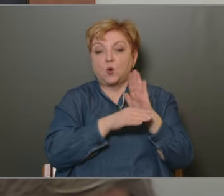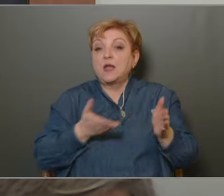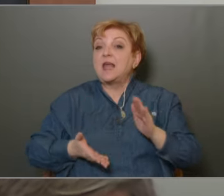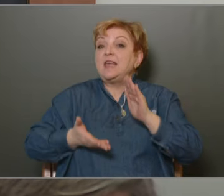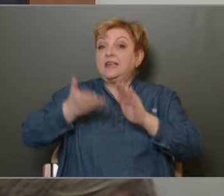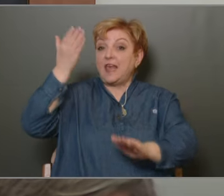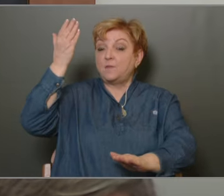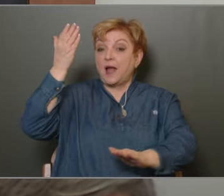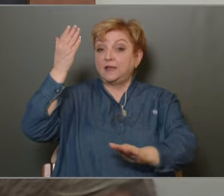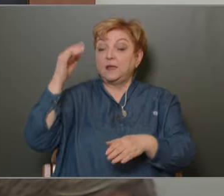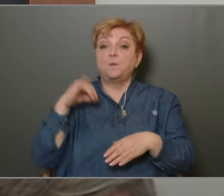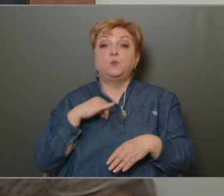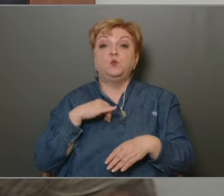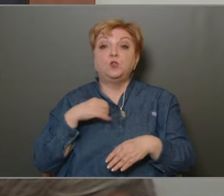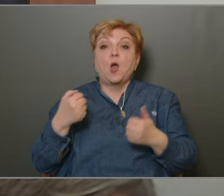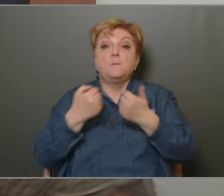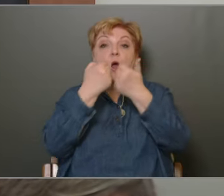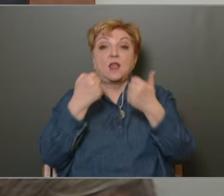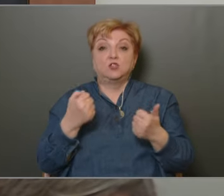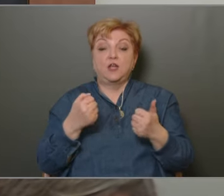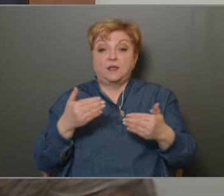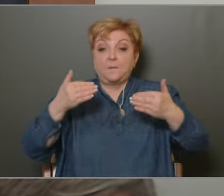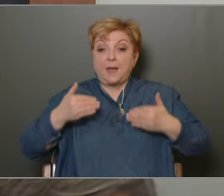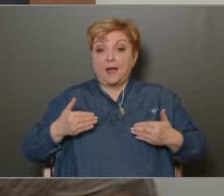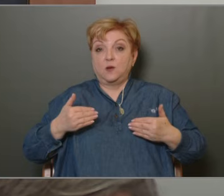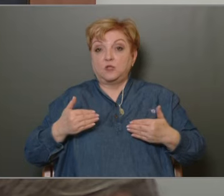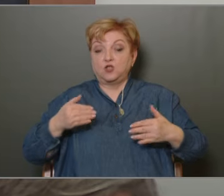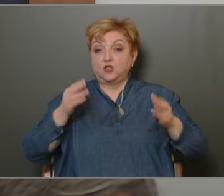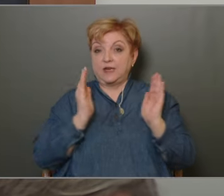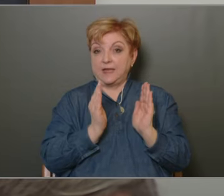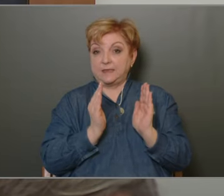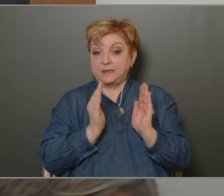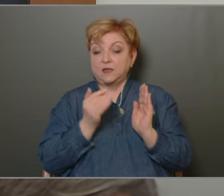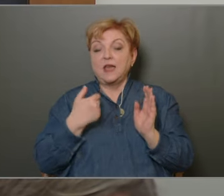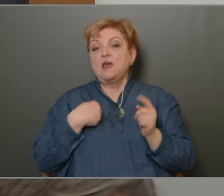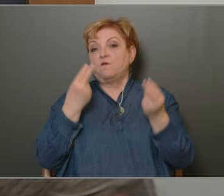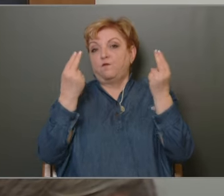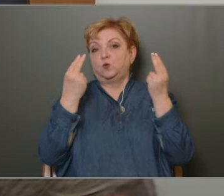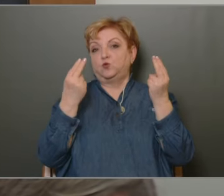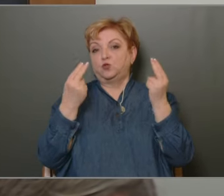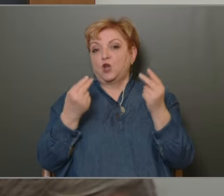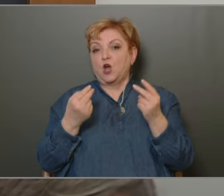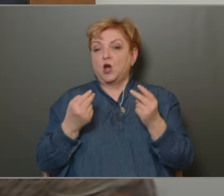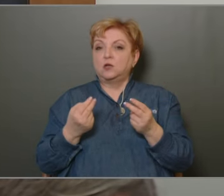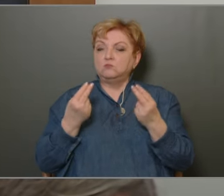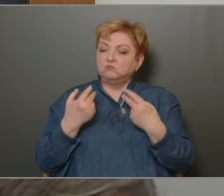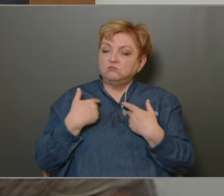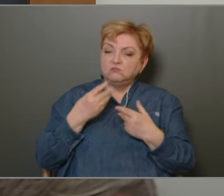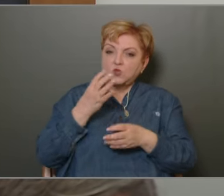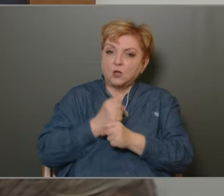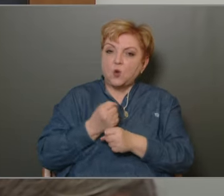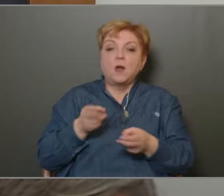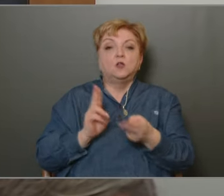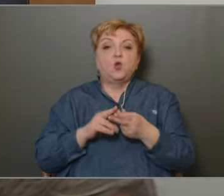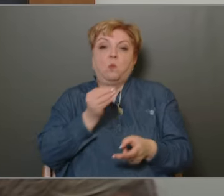kiemelném el bűn és baleset megelőzés részét a dolognak Ezt én nagyon fontosnak és értékesnek tartom Több